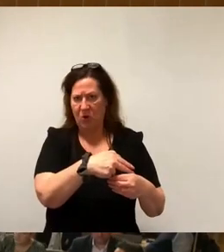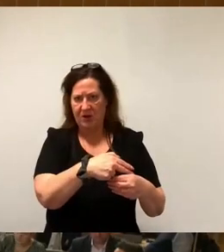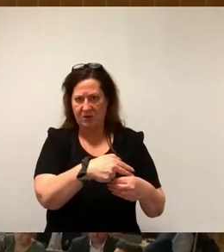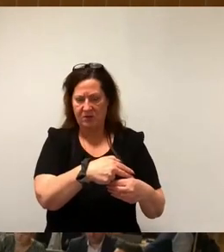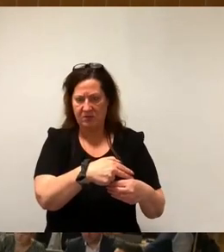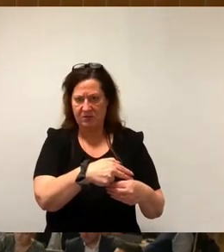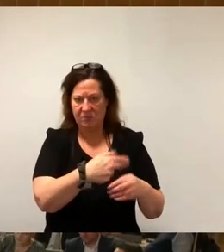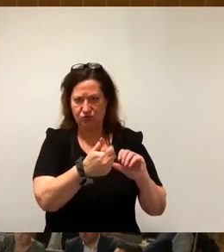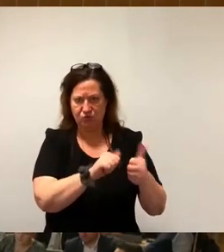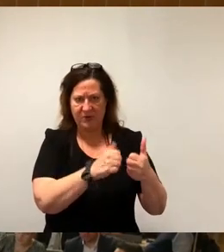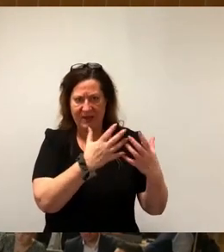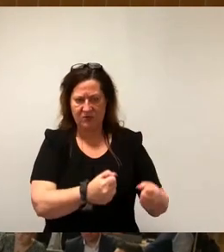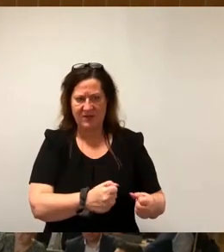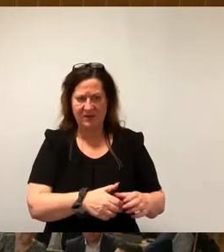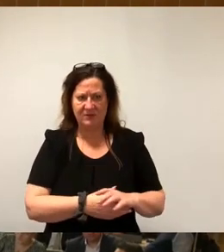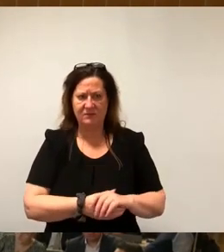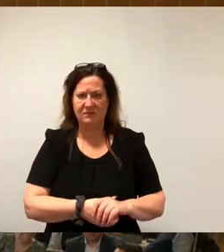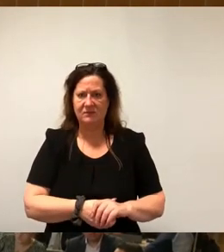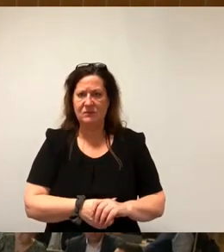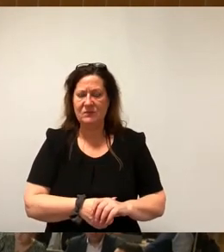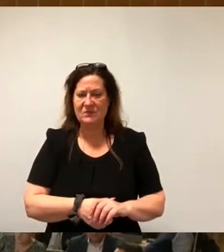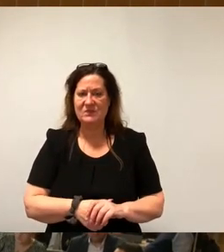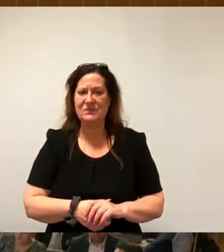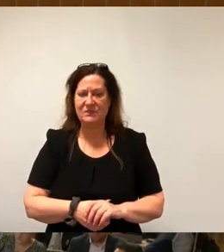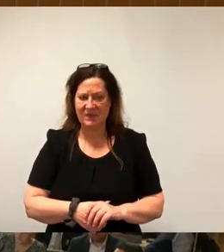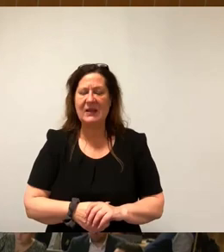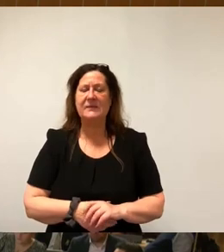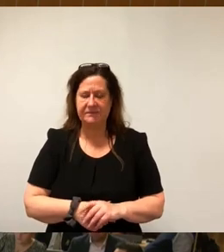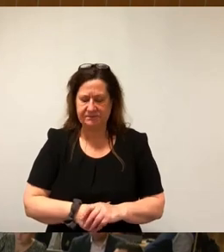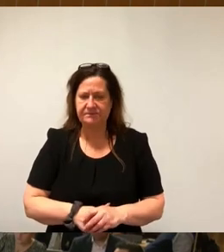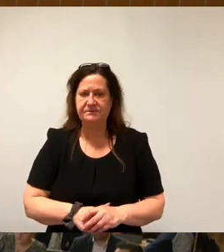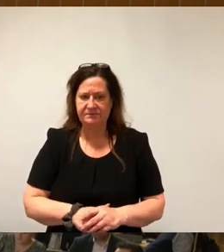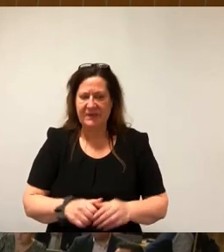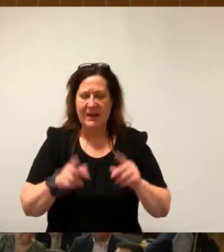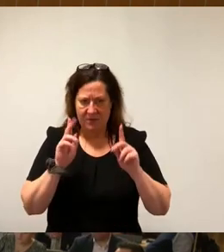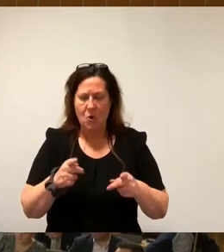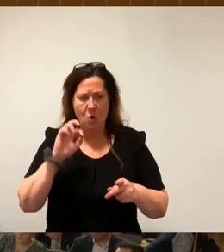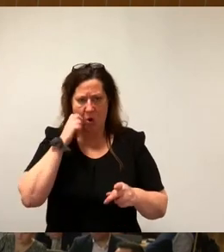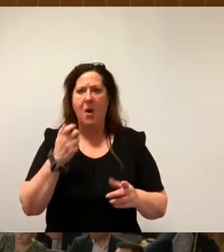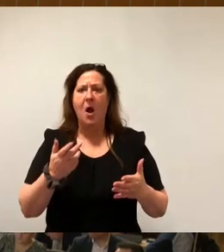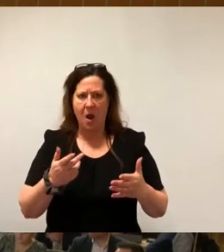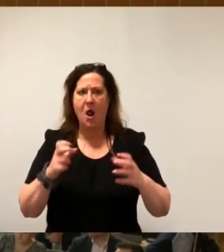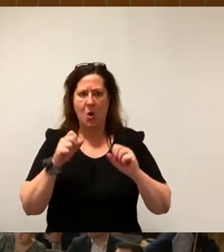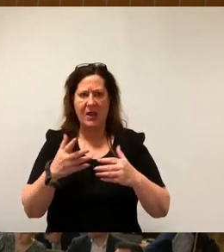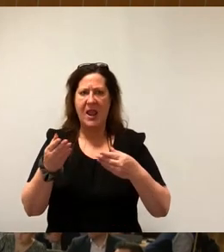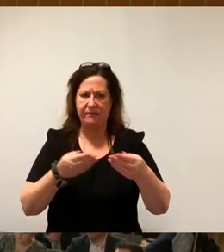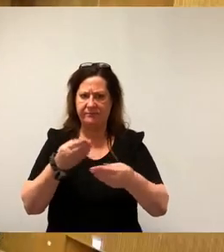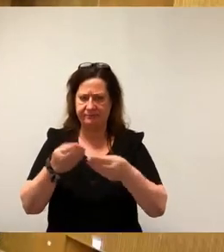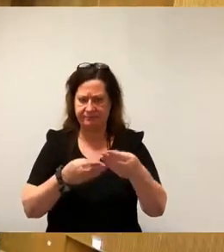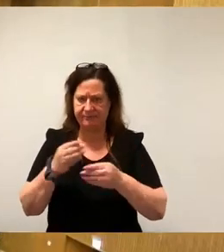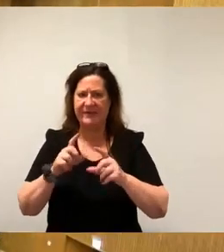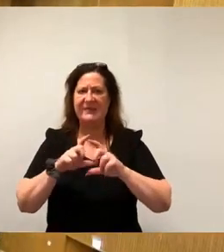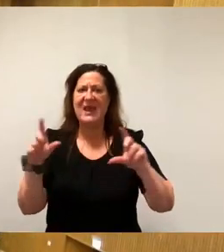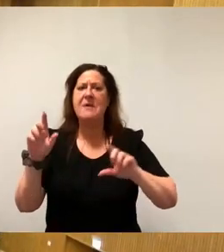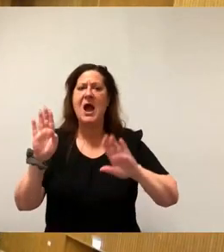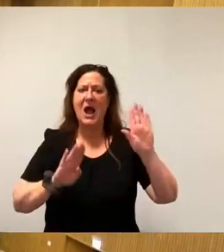Zumindest halten Sie das so. Also, er nickt, also insoweit noch einmal die Bestätigung für das Thema Abstimmung, dass